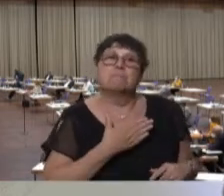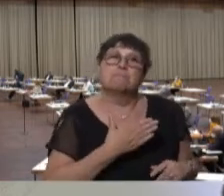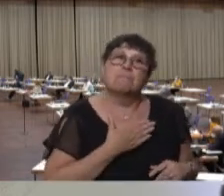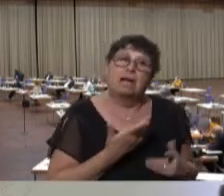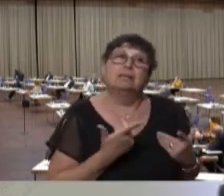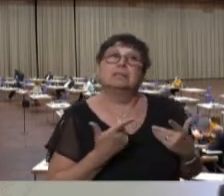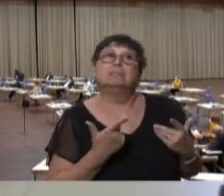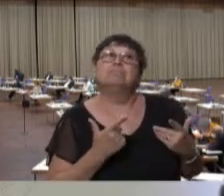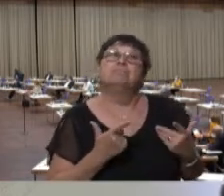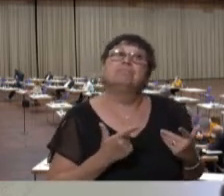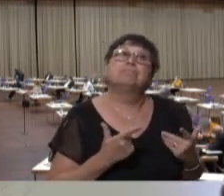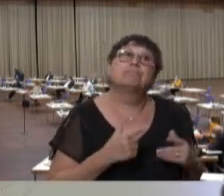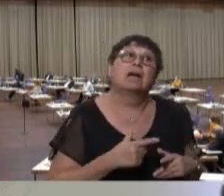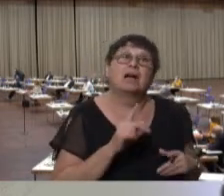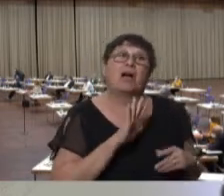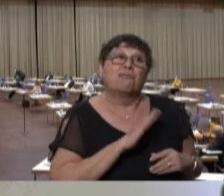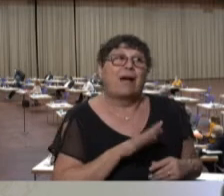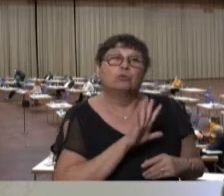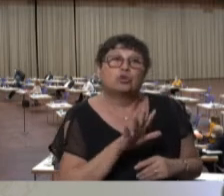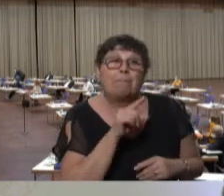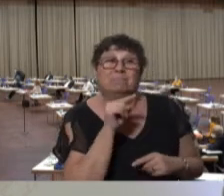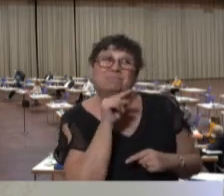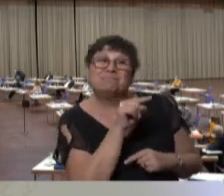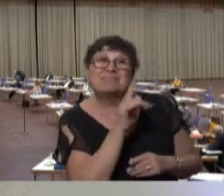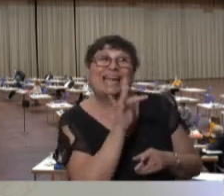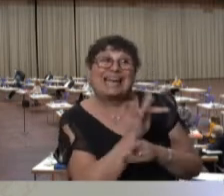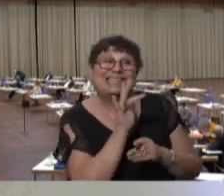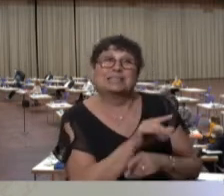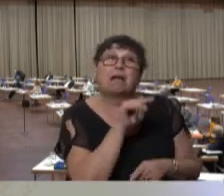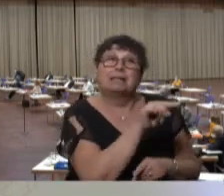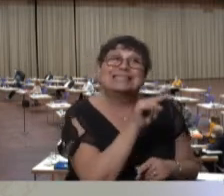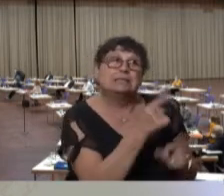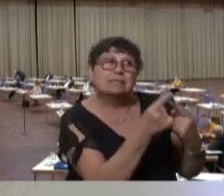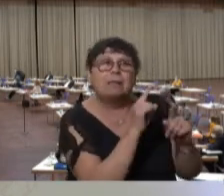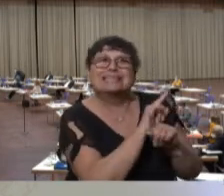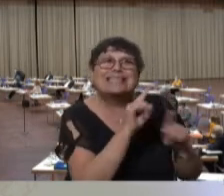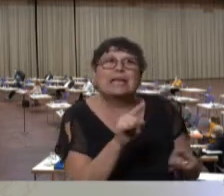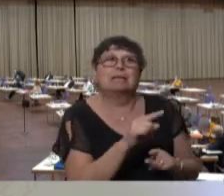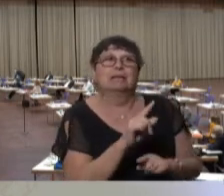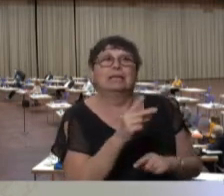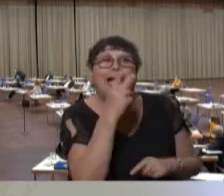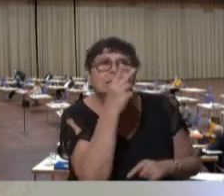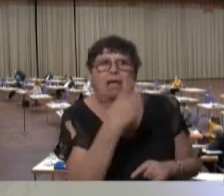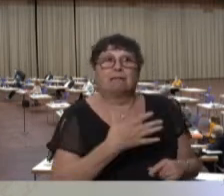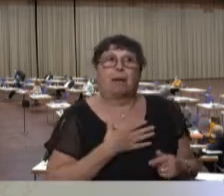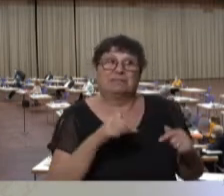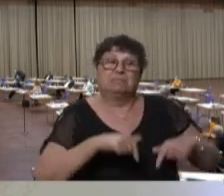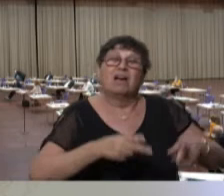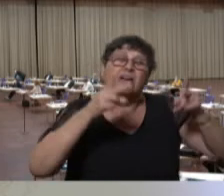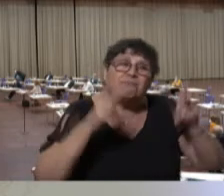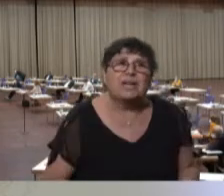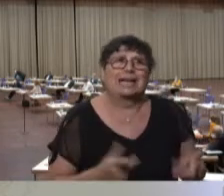Person, also ich, Frau Schramm, kritisiere, dass Sie das nicht erkannt haben und dass Sie hier wirklich